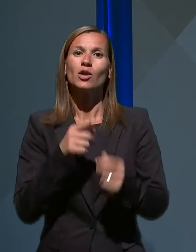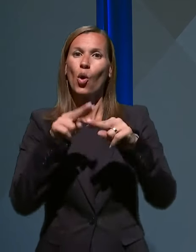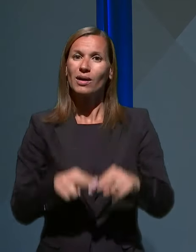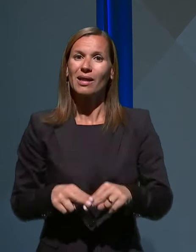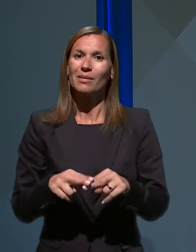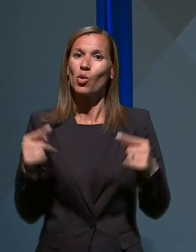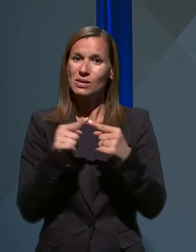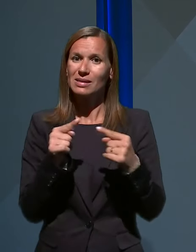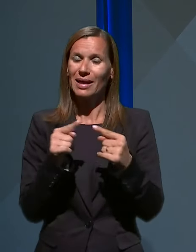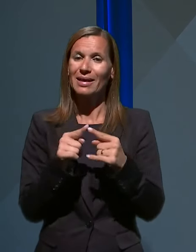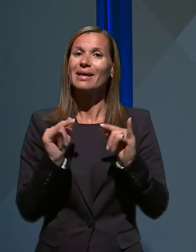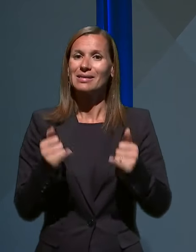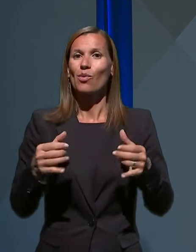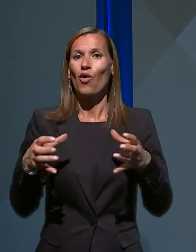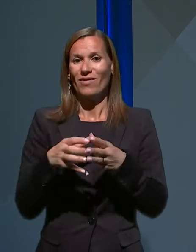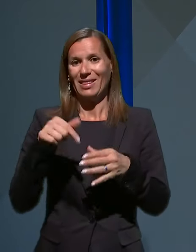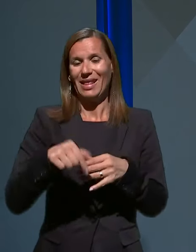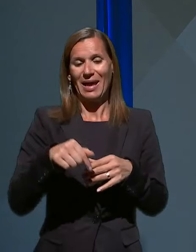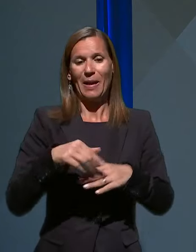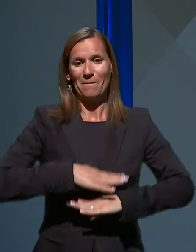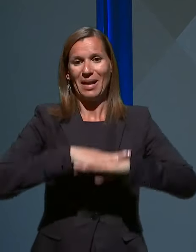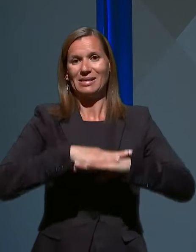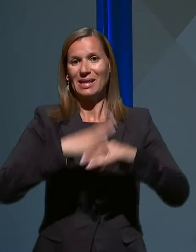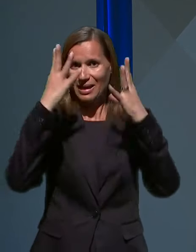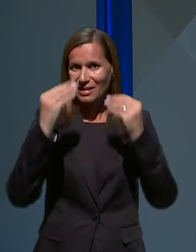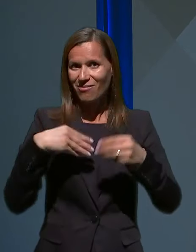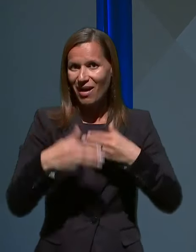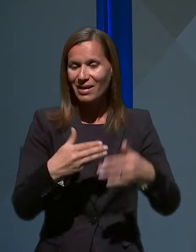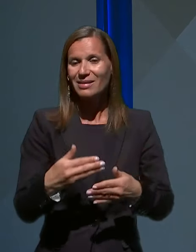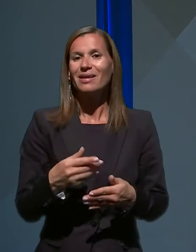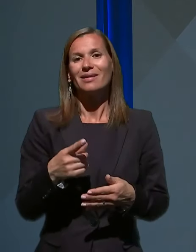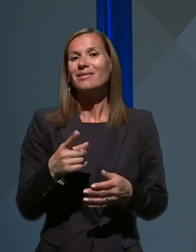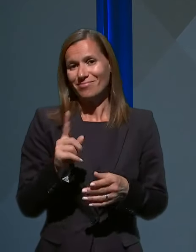ki smo ga v teh praznikih vajeni in po katerih hrepenimo.